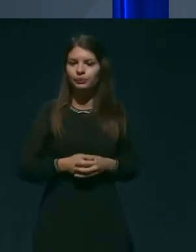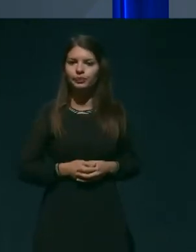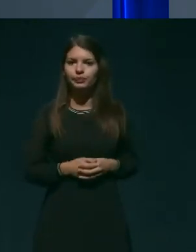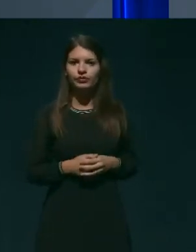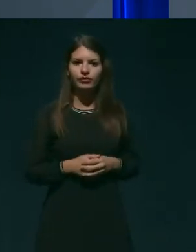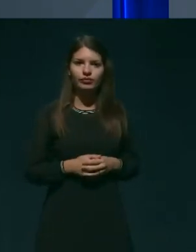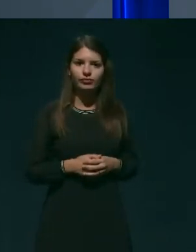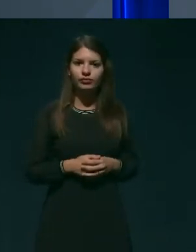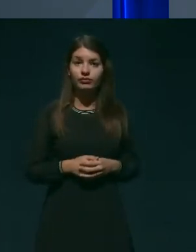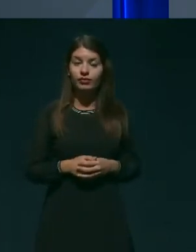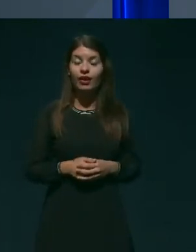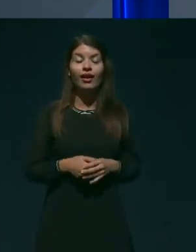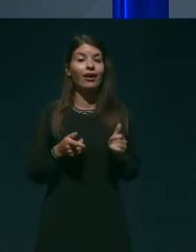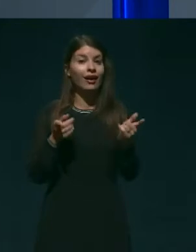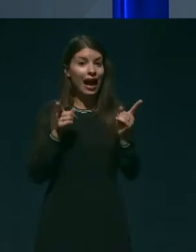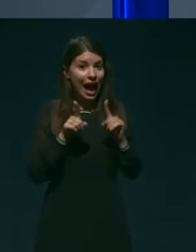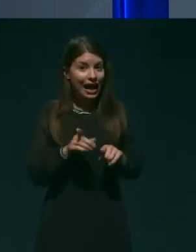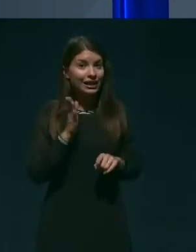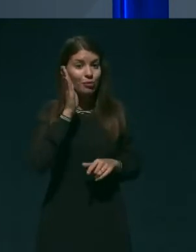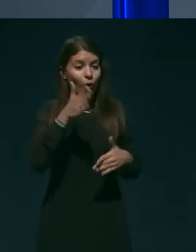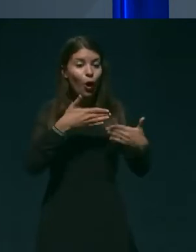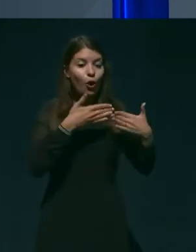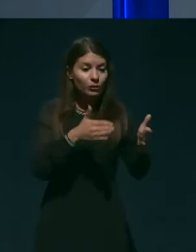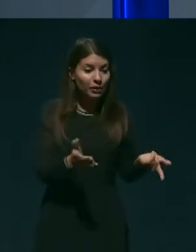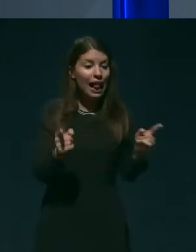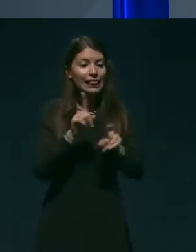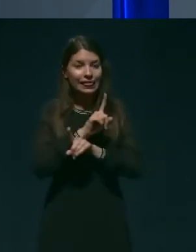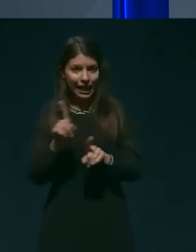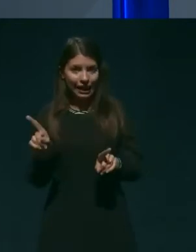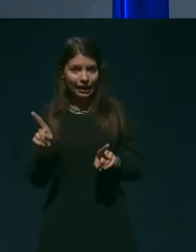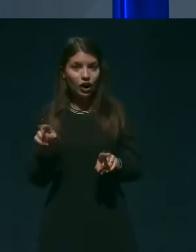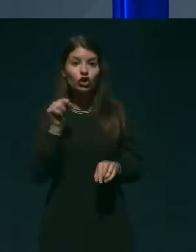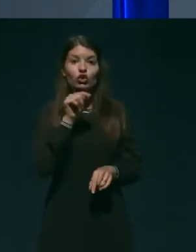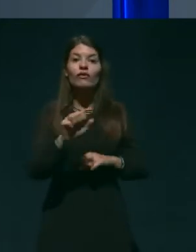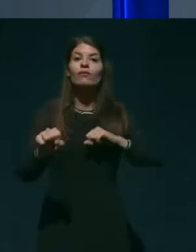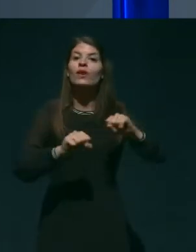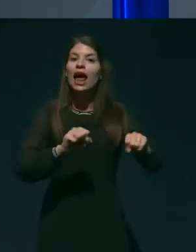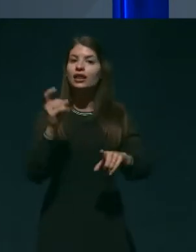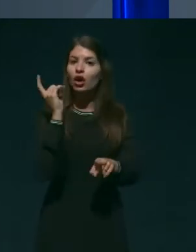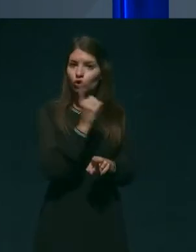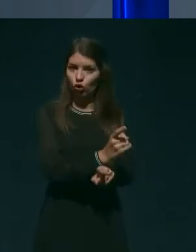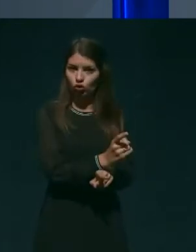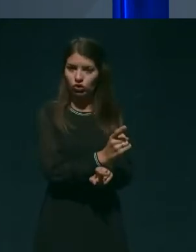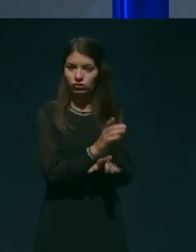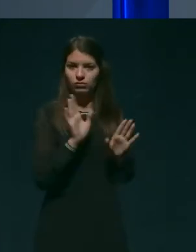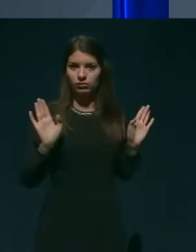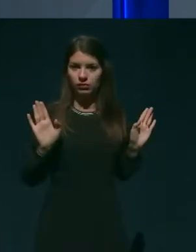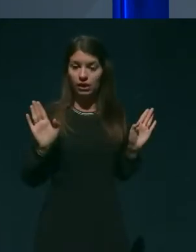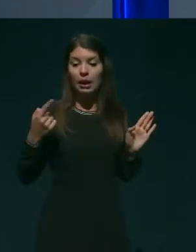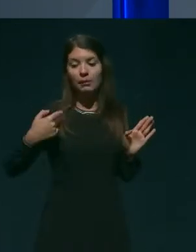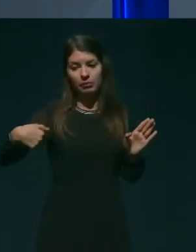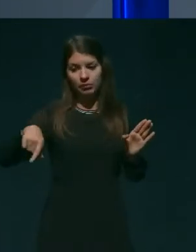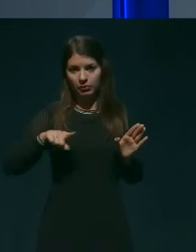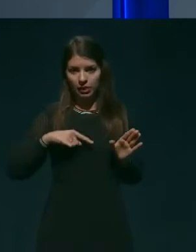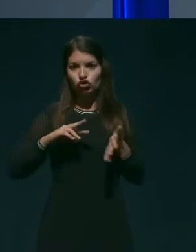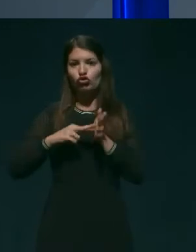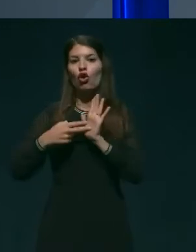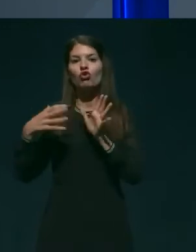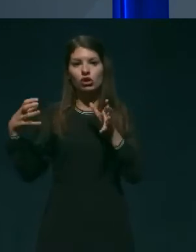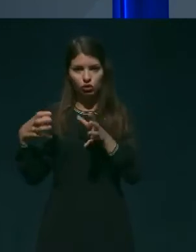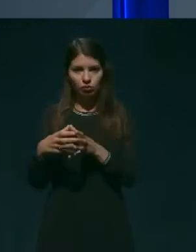To ali se bodo odprli ali ne, je odločitev vlade. naše je bilo pač priporočilo, predlog.